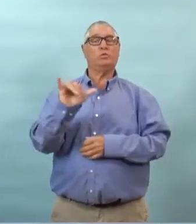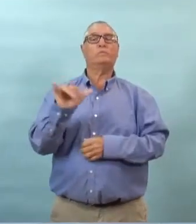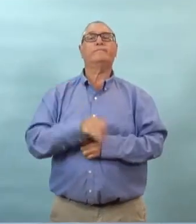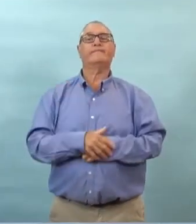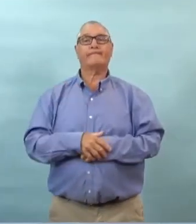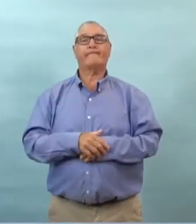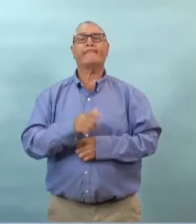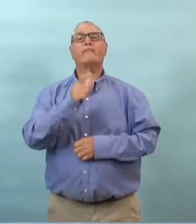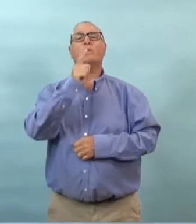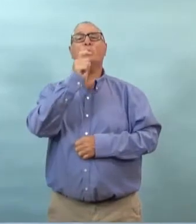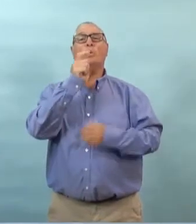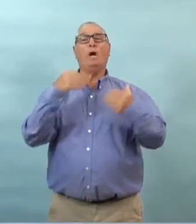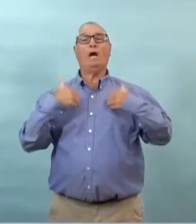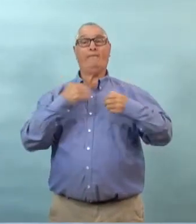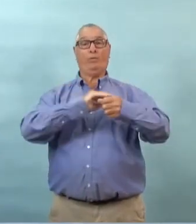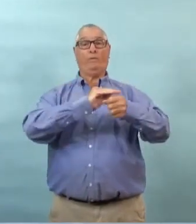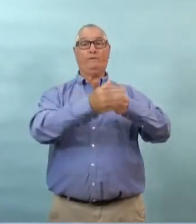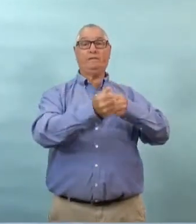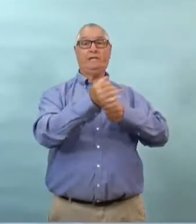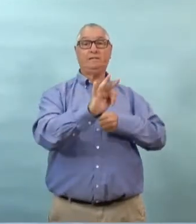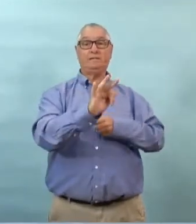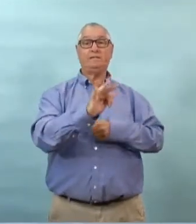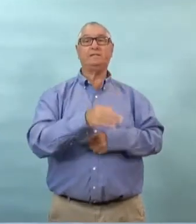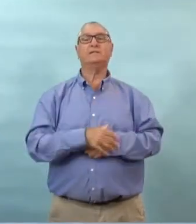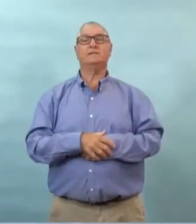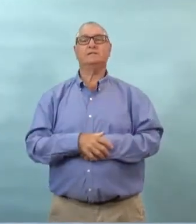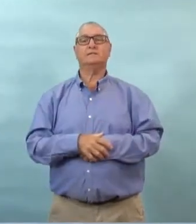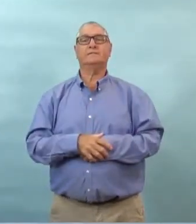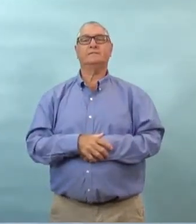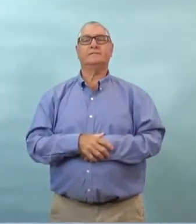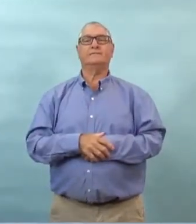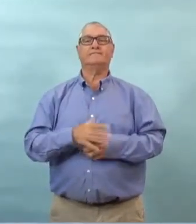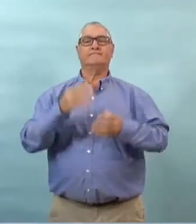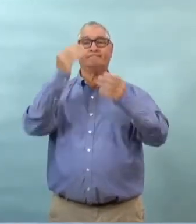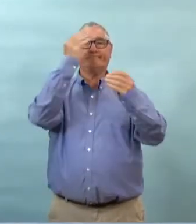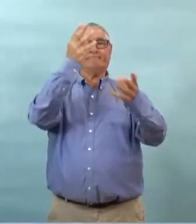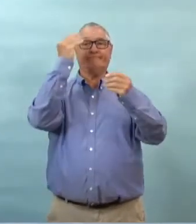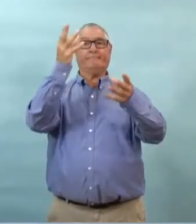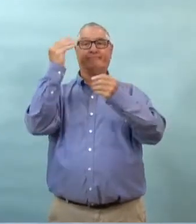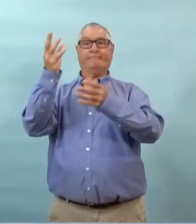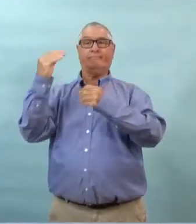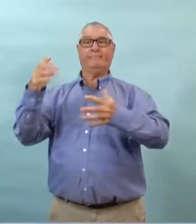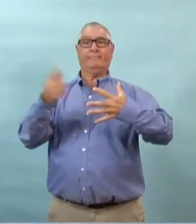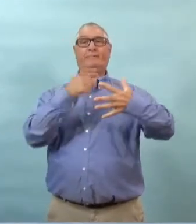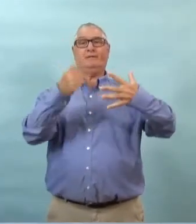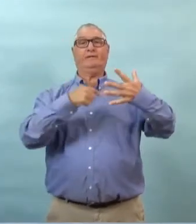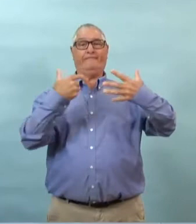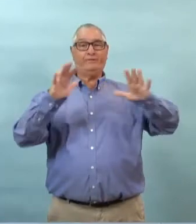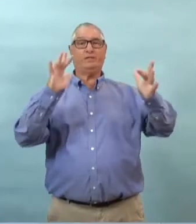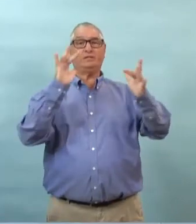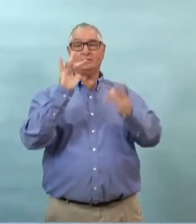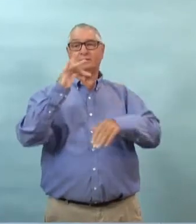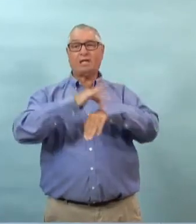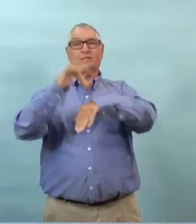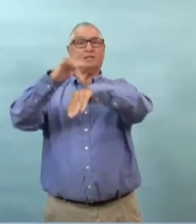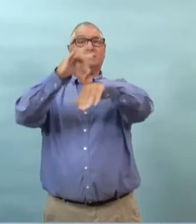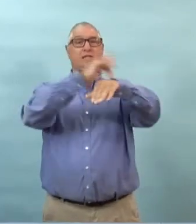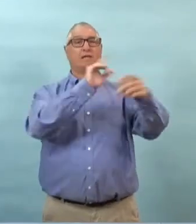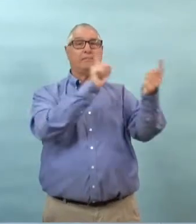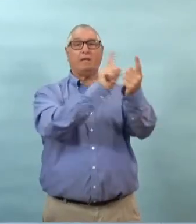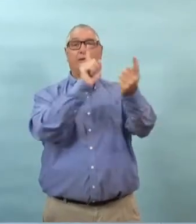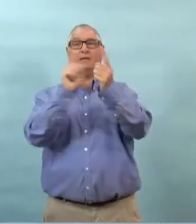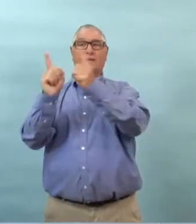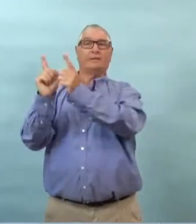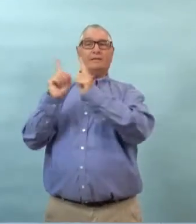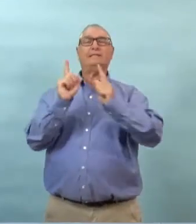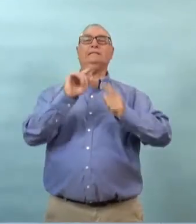répondent les gens qui ont la COVID 19 sont très responsables ils répondent aux questions ils indiquent